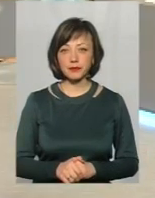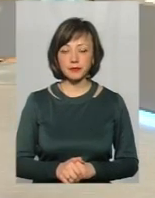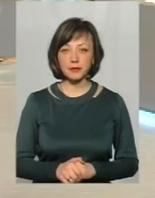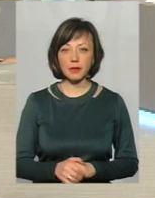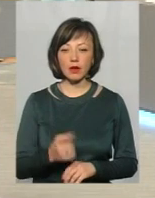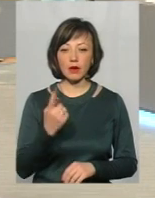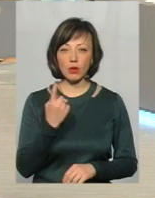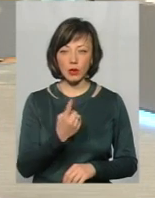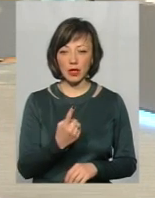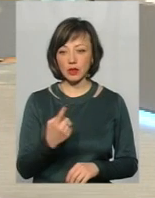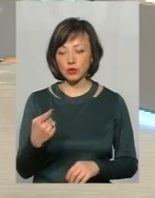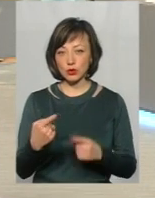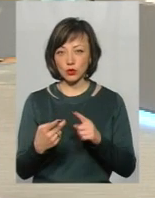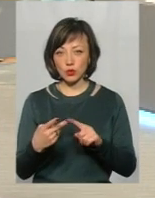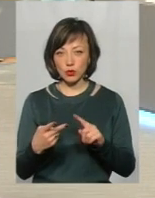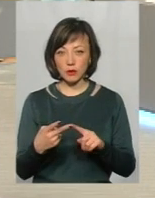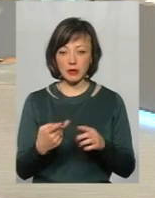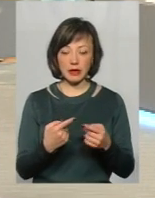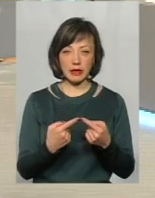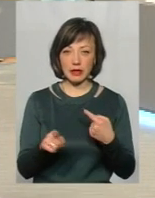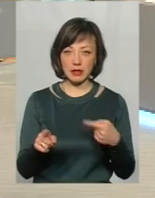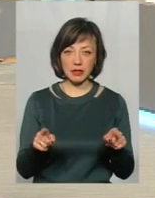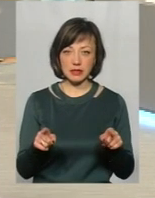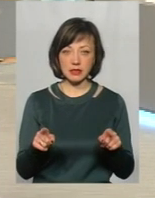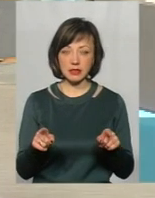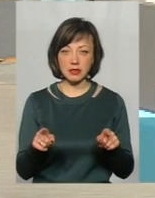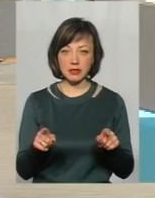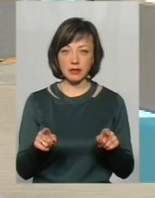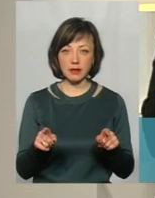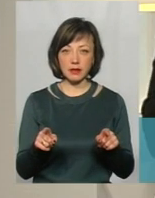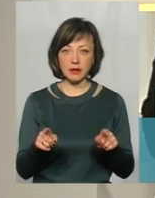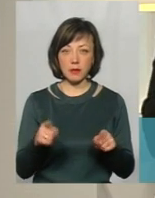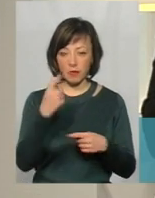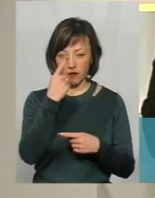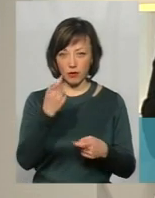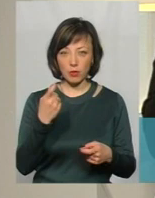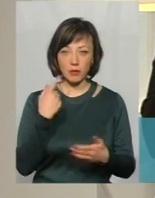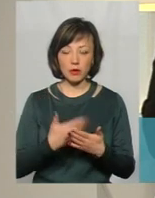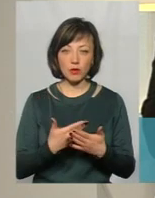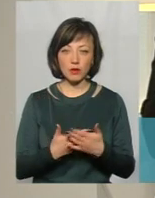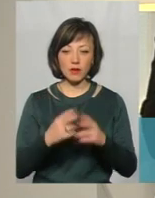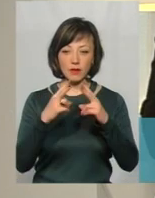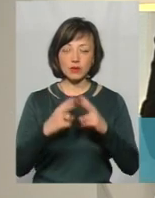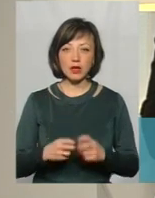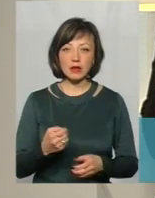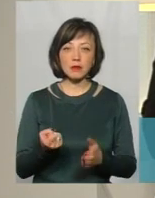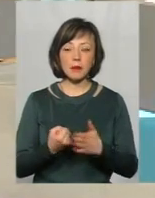Одне з другим, в принципі, це різні повідомлення про підозру вже вручаються на підставі